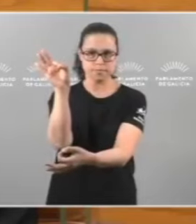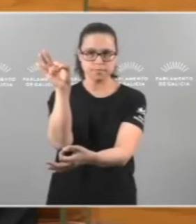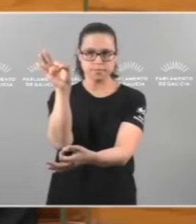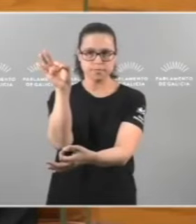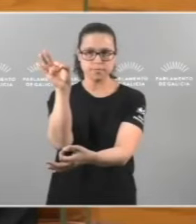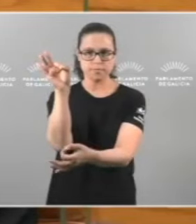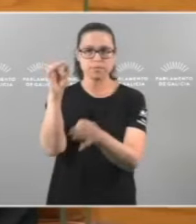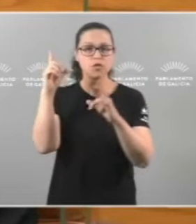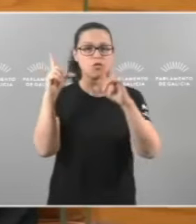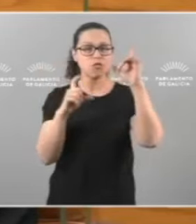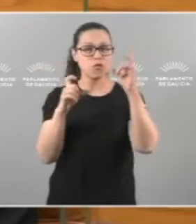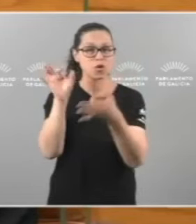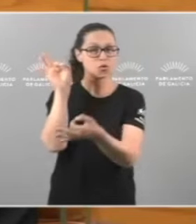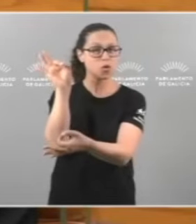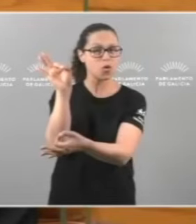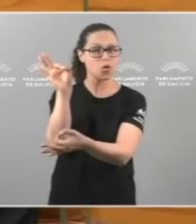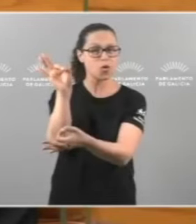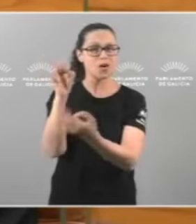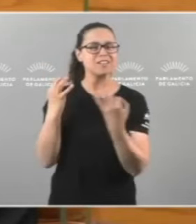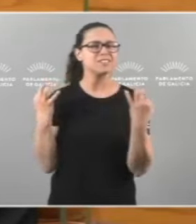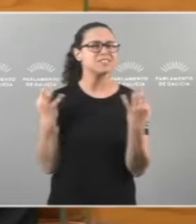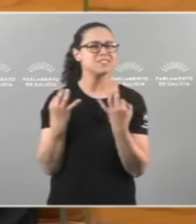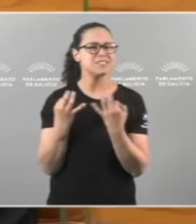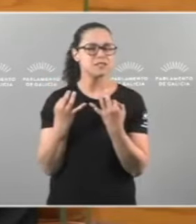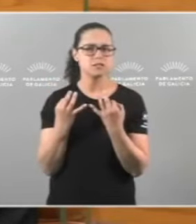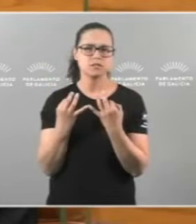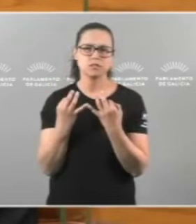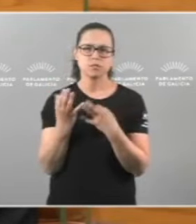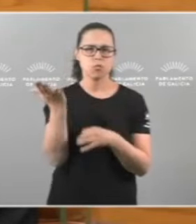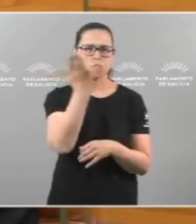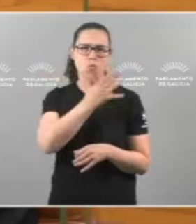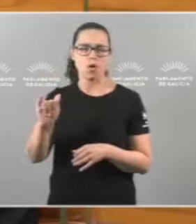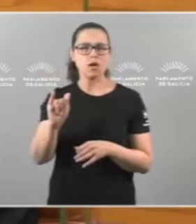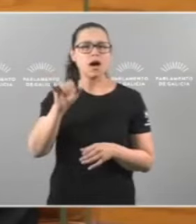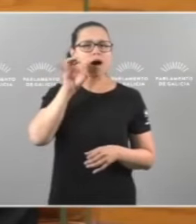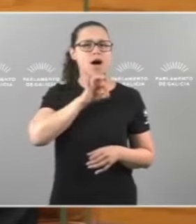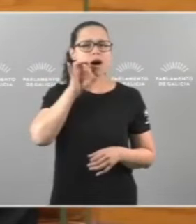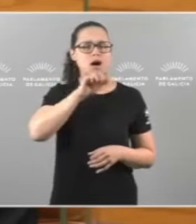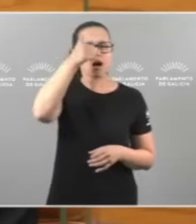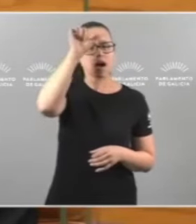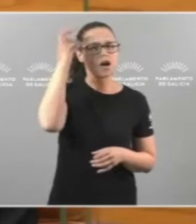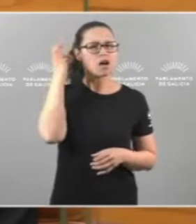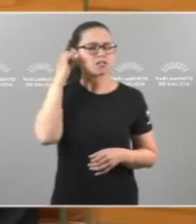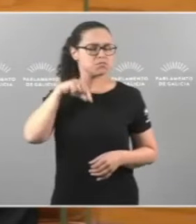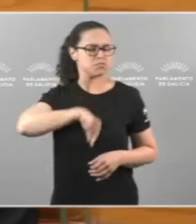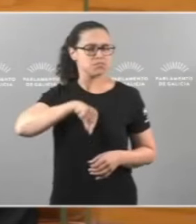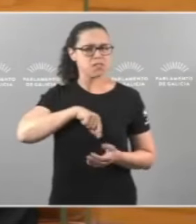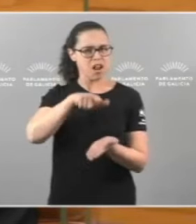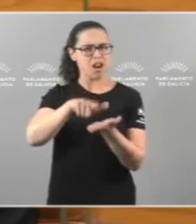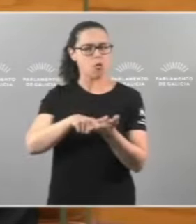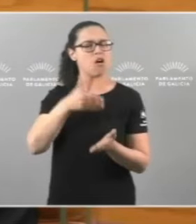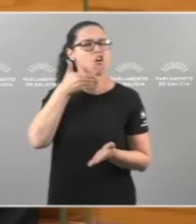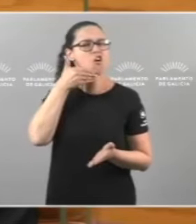Esta foto representa a todos os galegos e galegas que se sinten orgullosos da súa lingua,